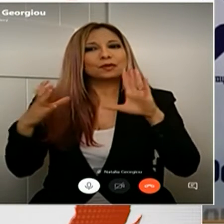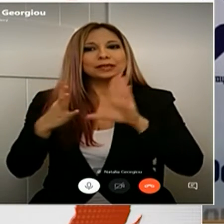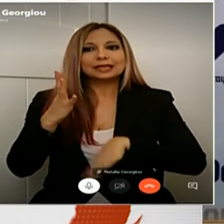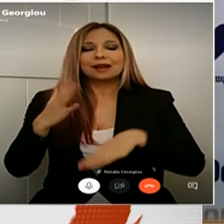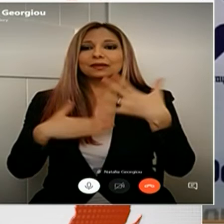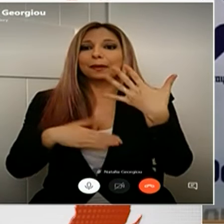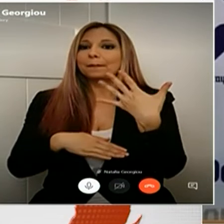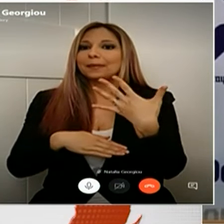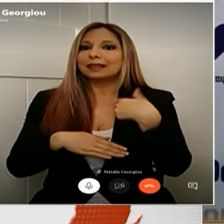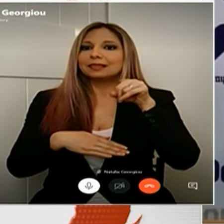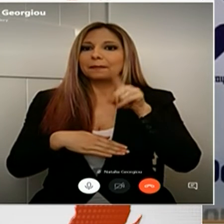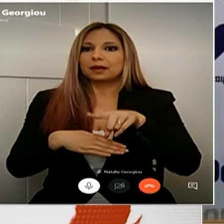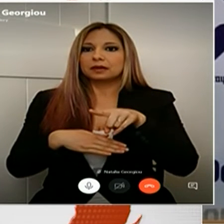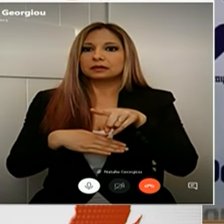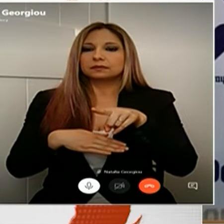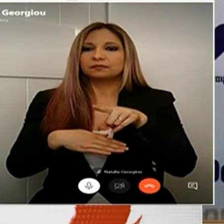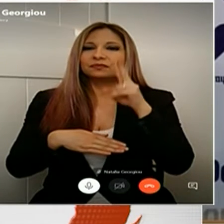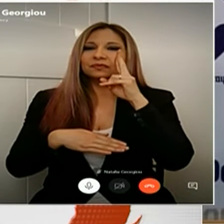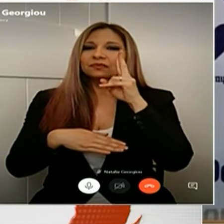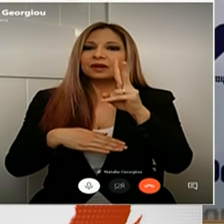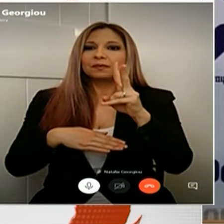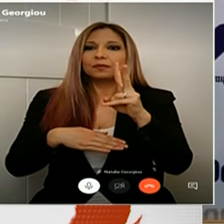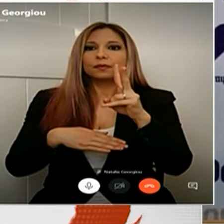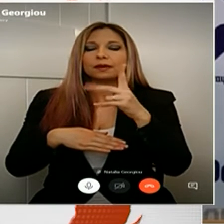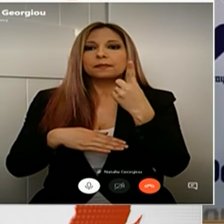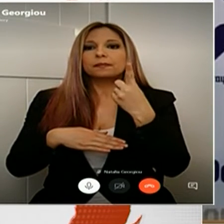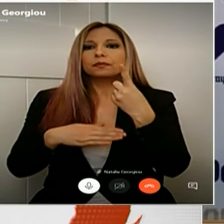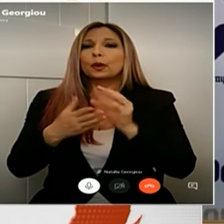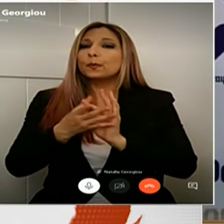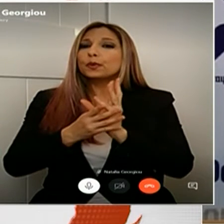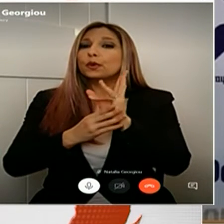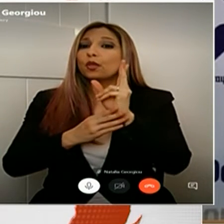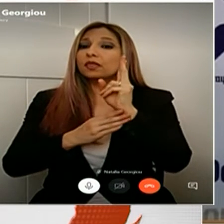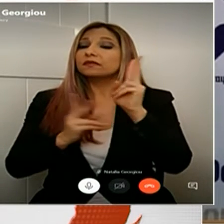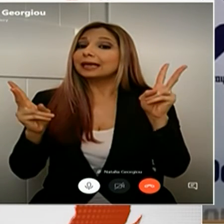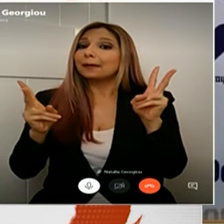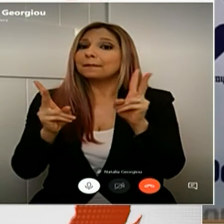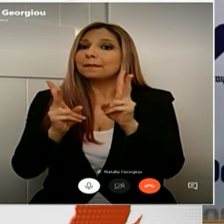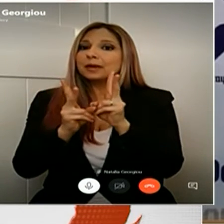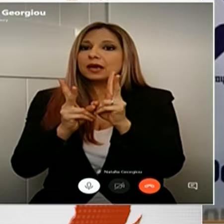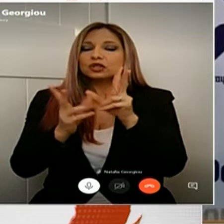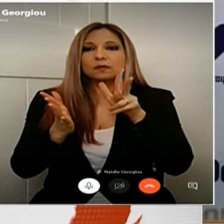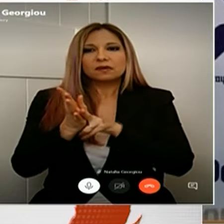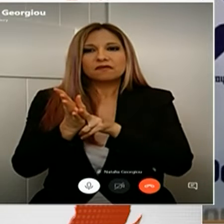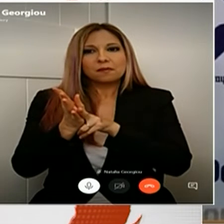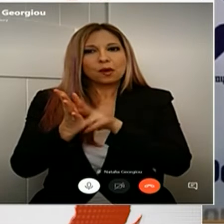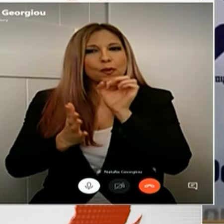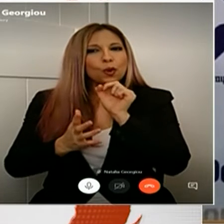ημερών, διαπιστώνουμε μία προοδευτική μείωση των επιβεβαιωμένων κρουσμάτων.